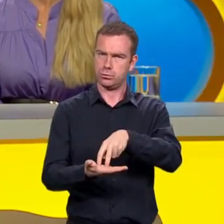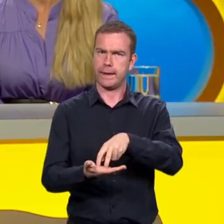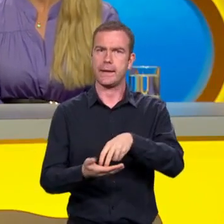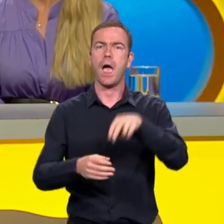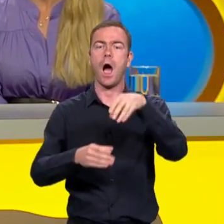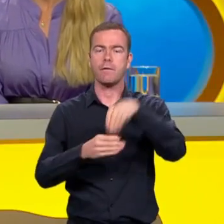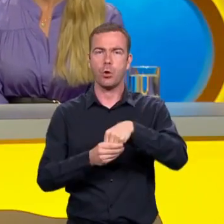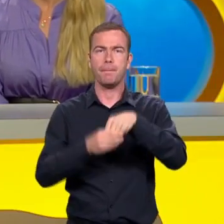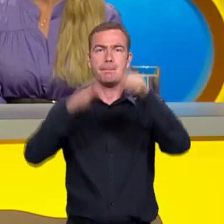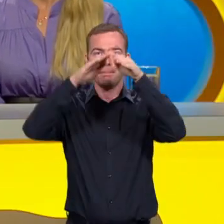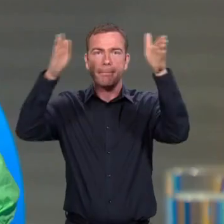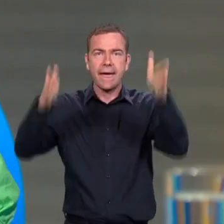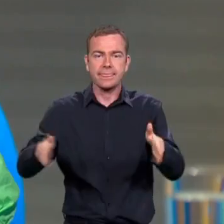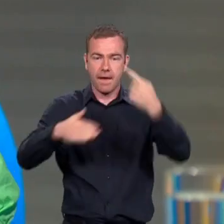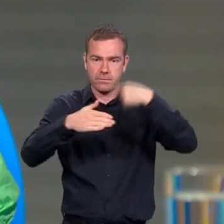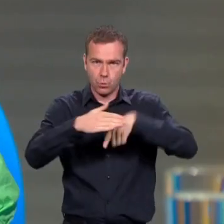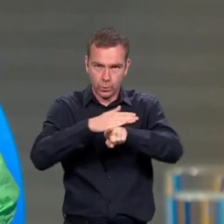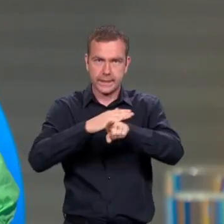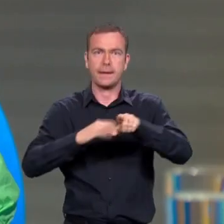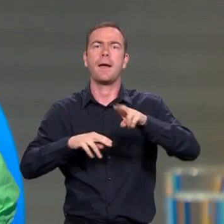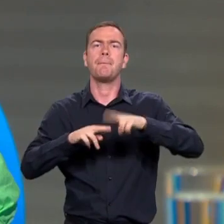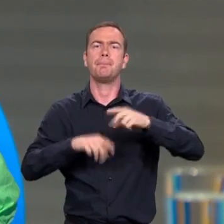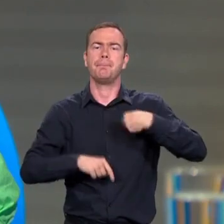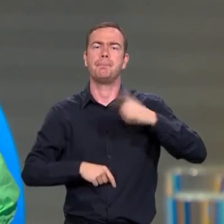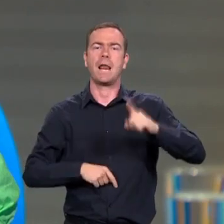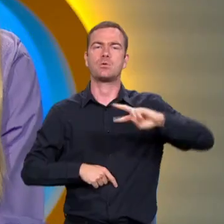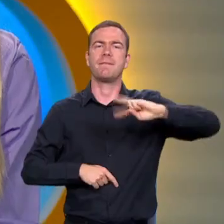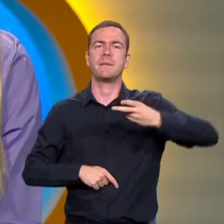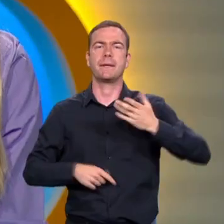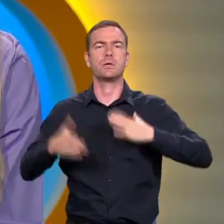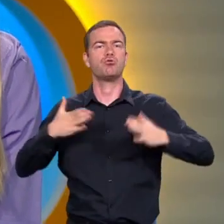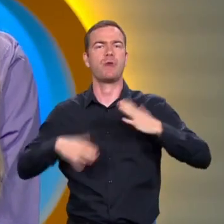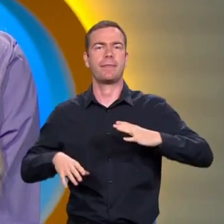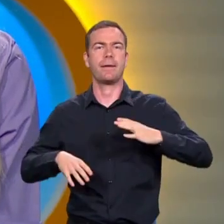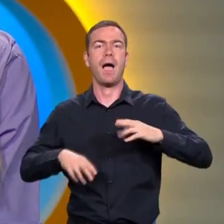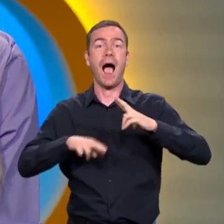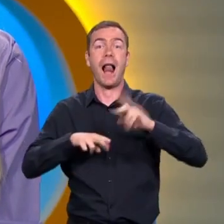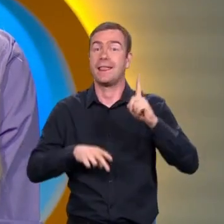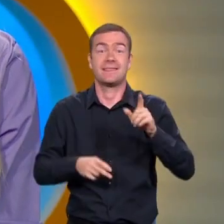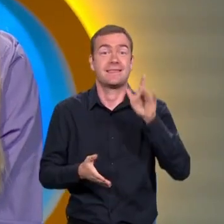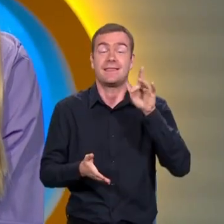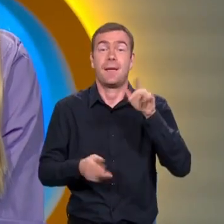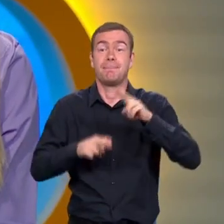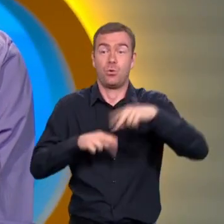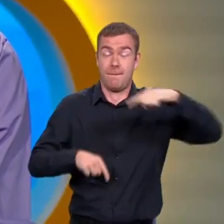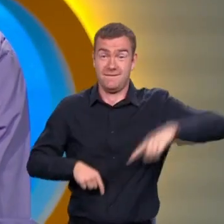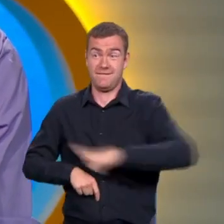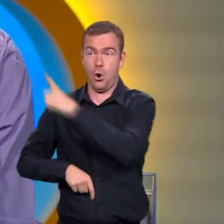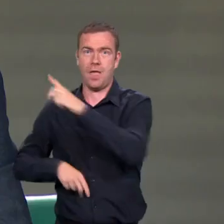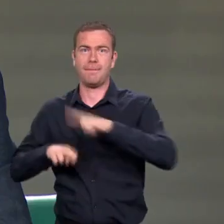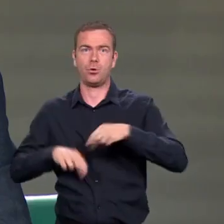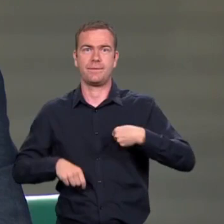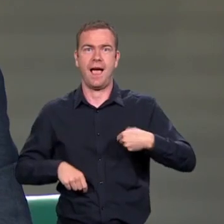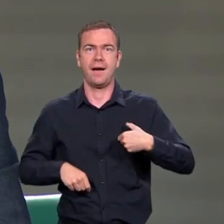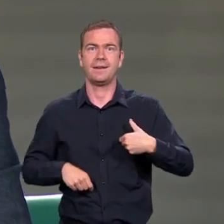tam mňala pševlíct stop v té bedne a kde sa výjdu, tak sa mňala být krásná s topem a ja sa sa vyšla nahoře bez, protože sa sa to nestihla.